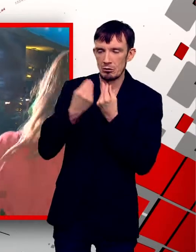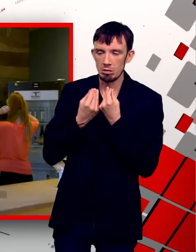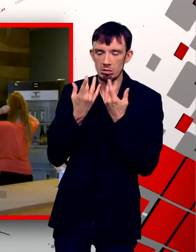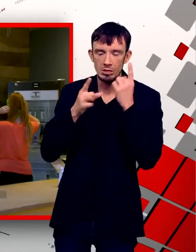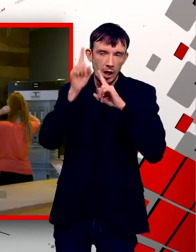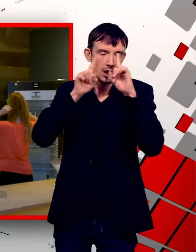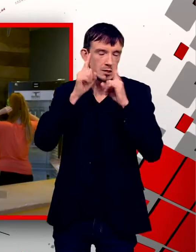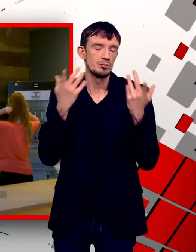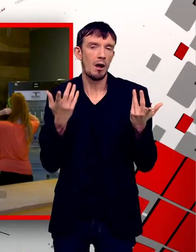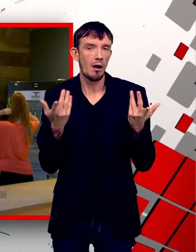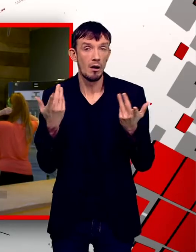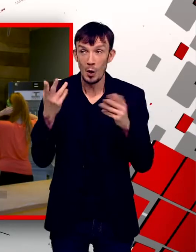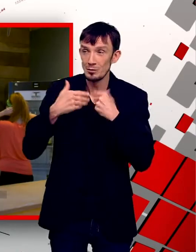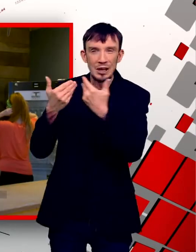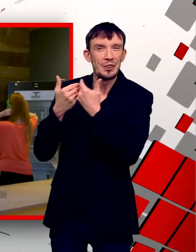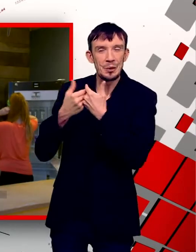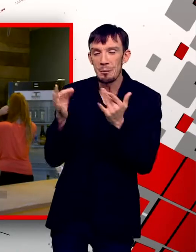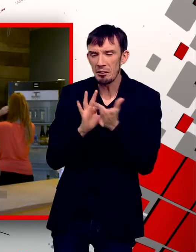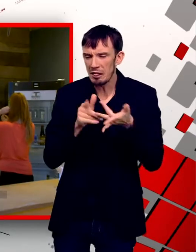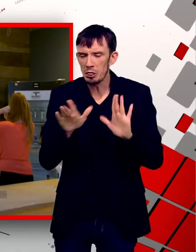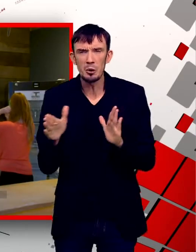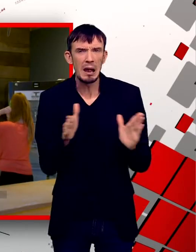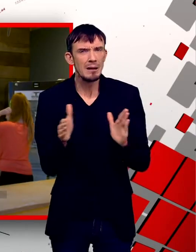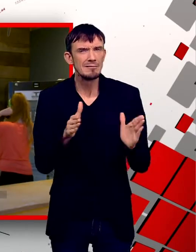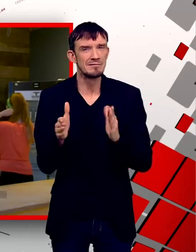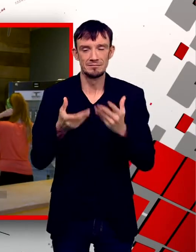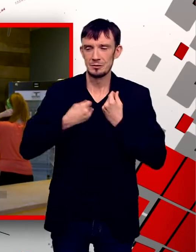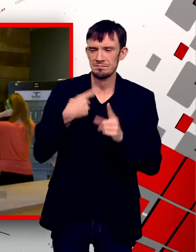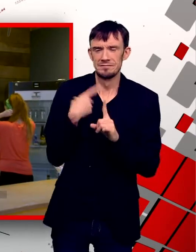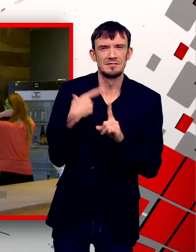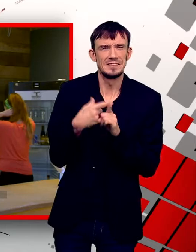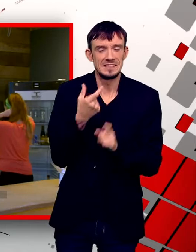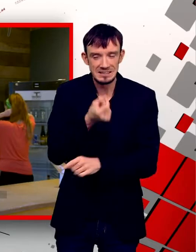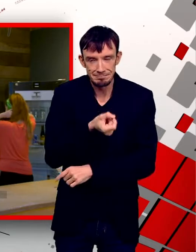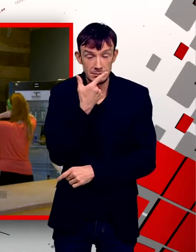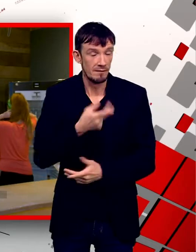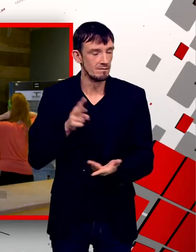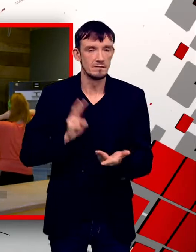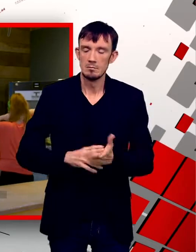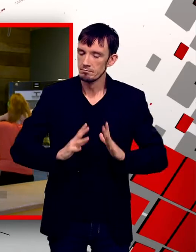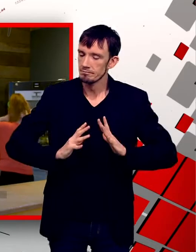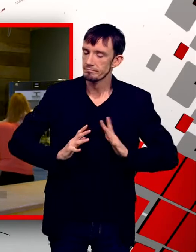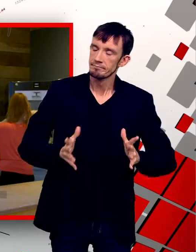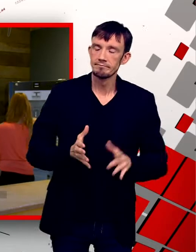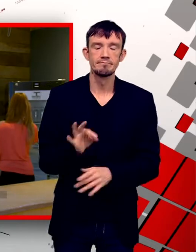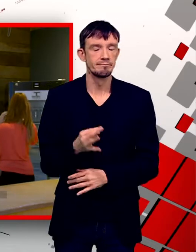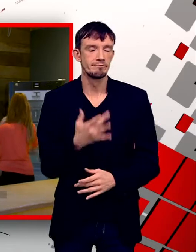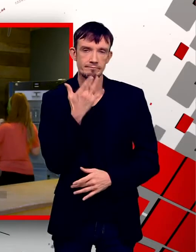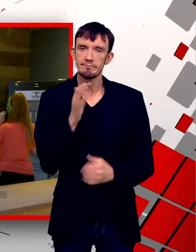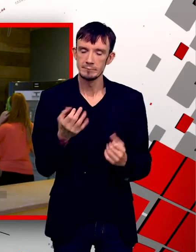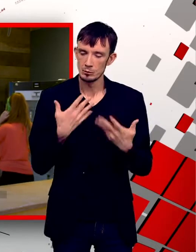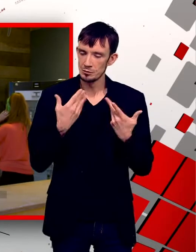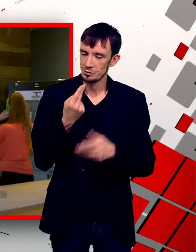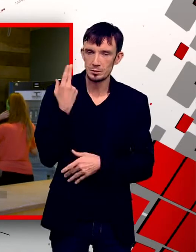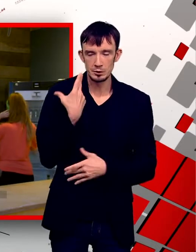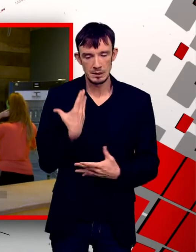lueur. En plus, ça venait plus ou moins aux périodes des fêtes. Et donc c'était un petit peu ce que moi j'avais vraiment besoin pour